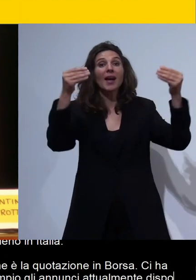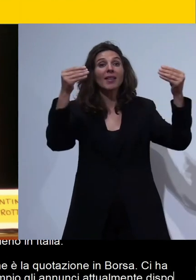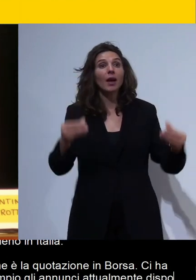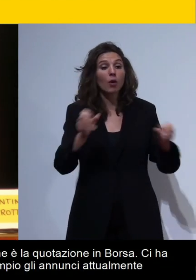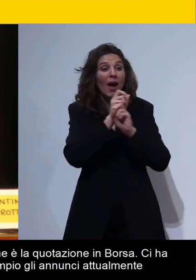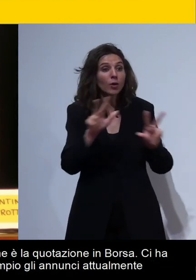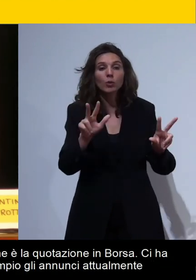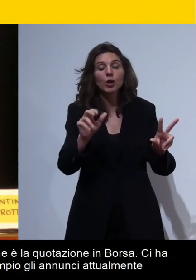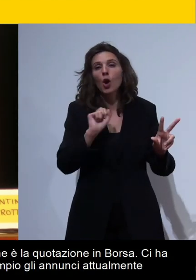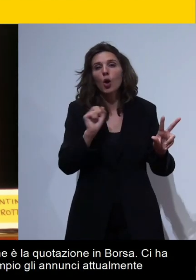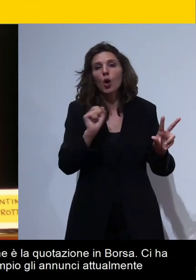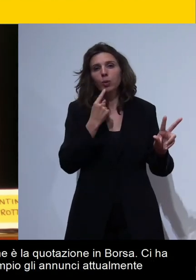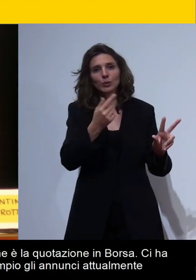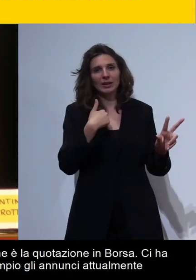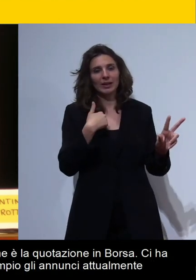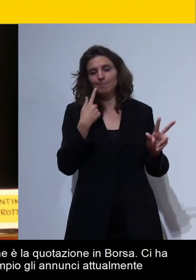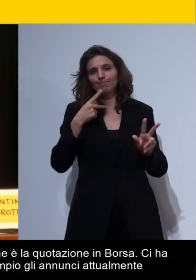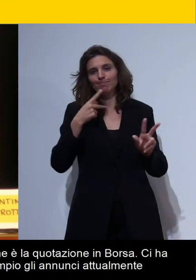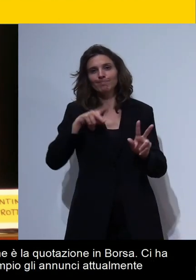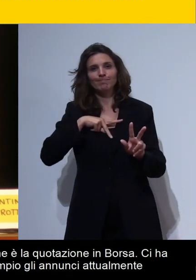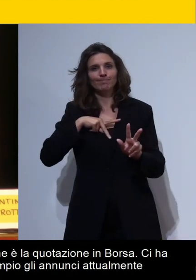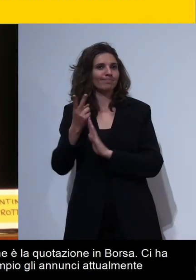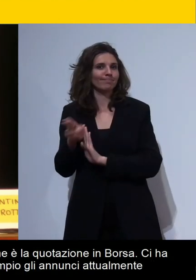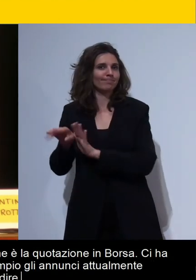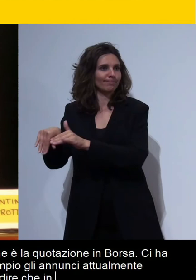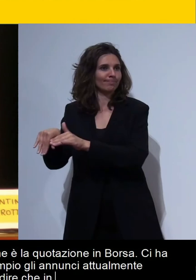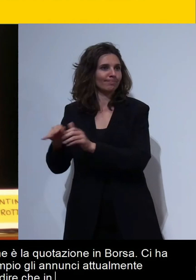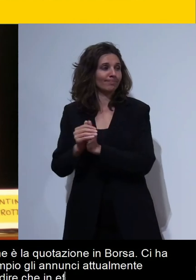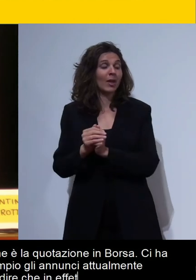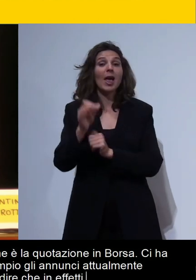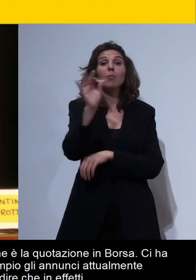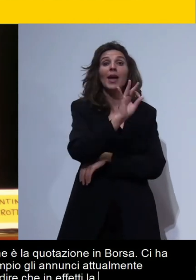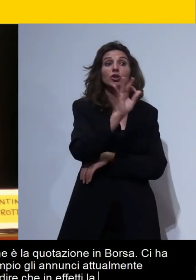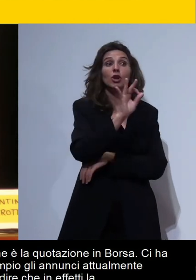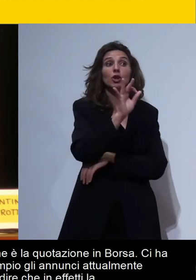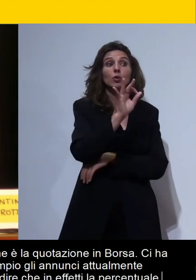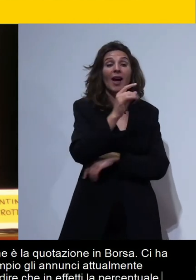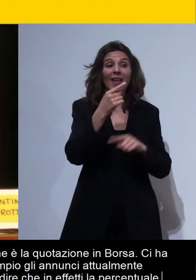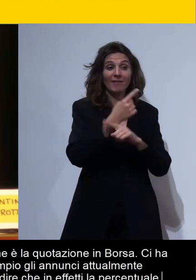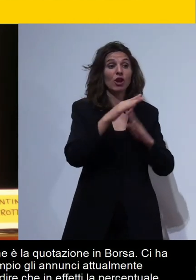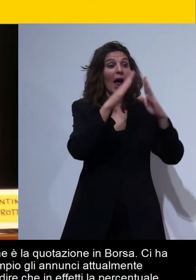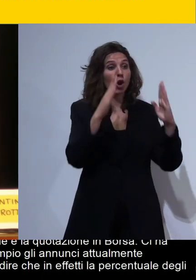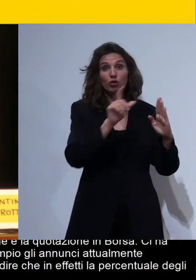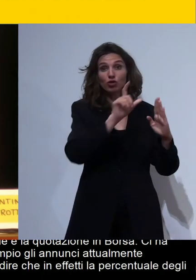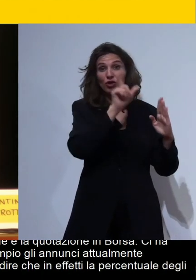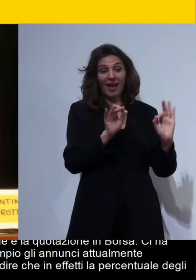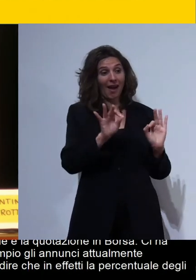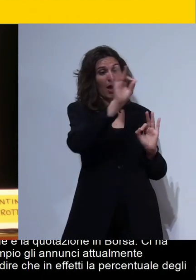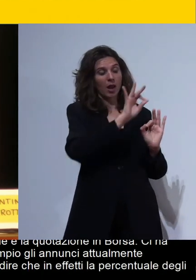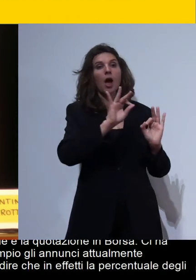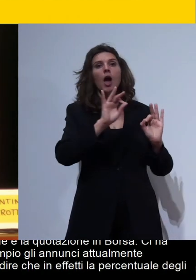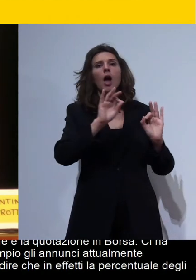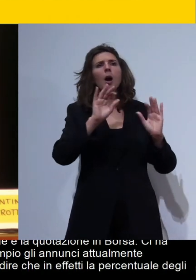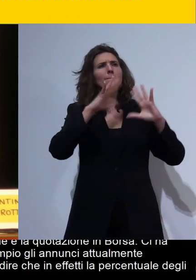che posso dire però le posso dire che in effetti la percentuale degli alloggi in Italia anche se l'Italia è il terzo posto al